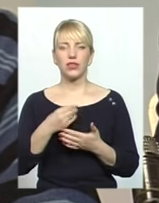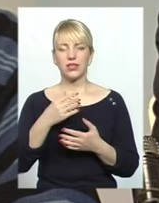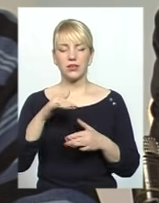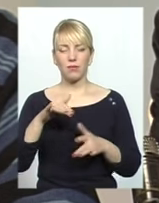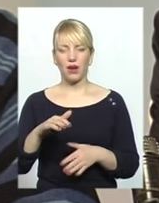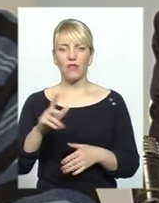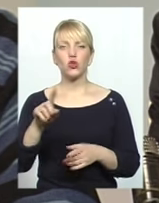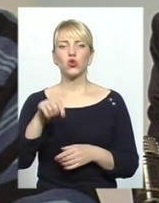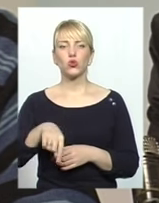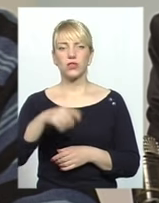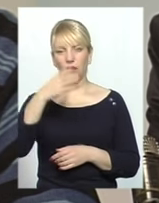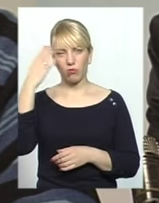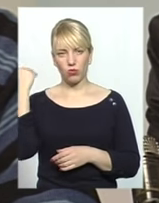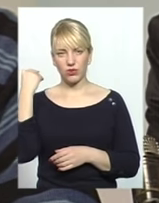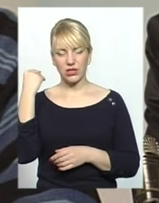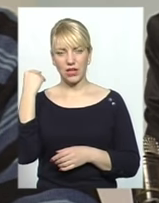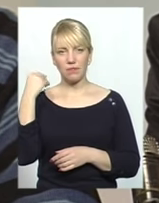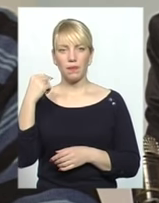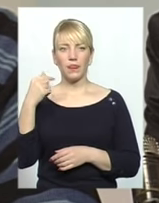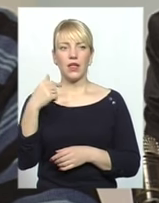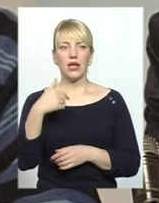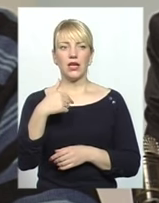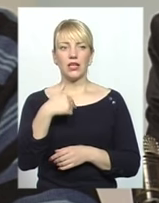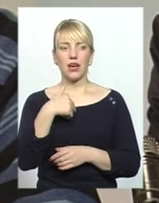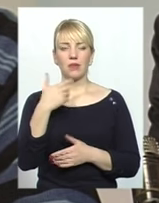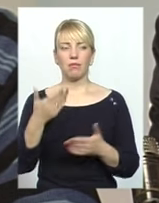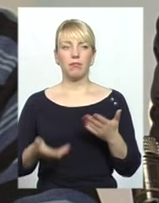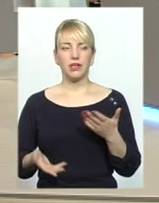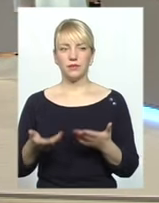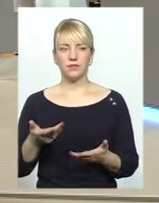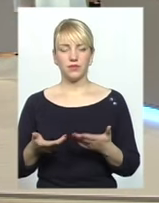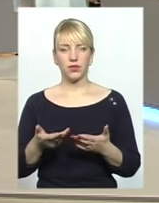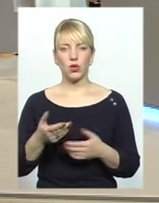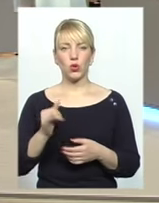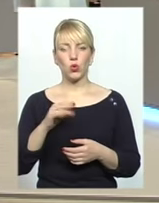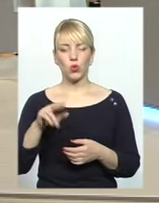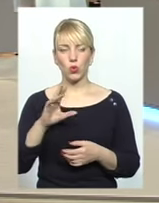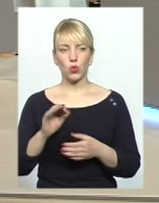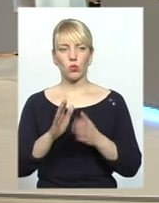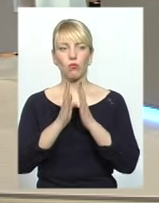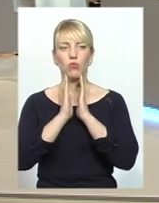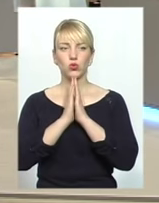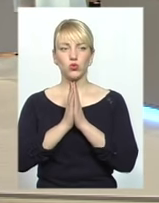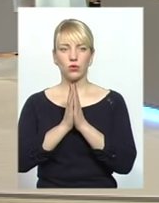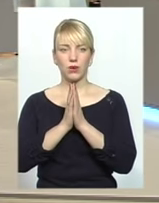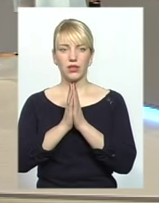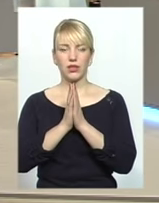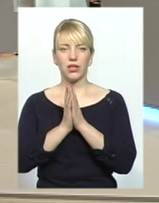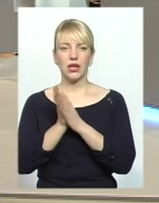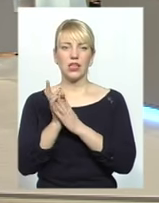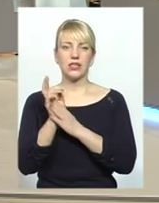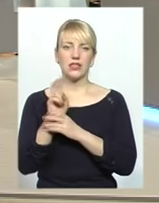І такого не знаю, я не чув. І думаю, що якби до мусульманина зайшов